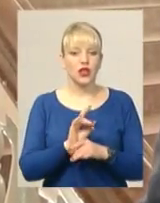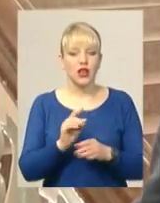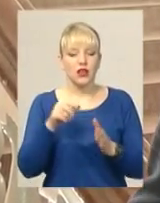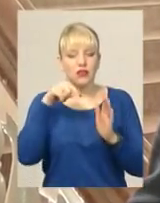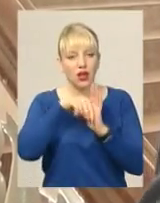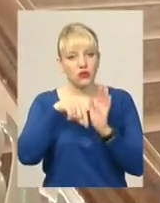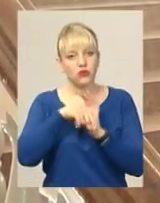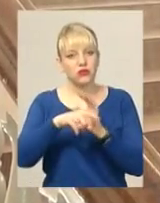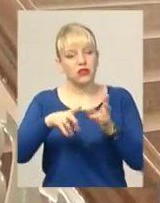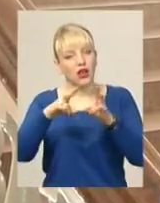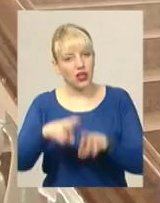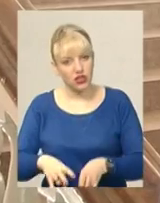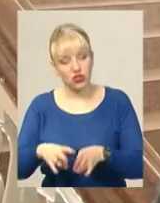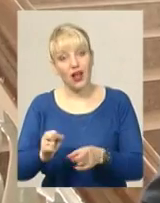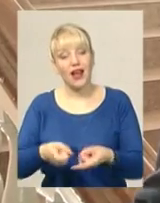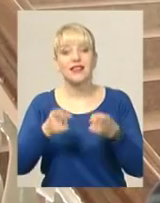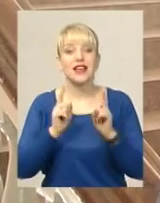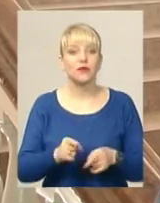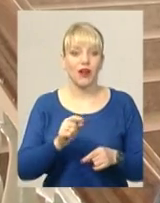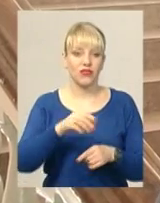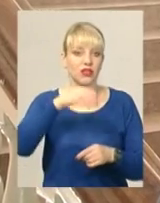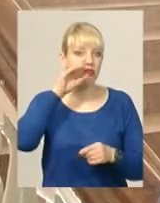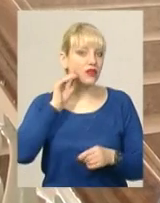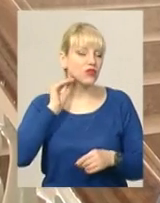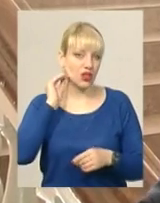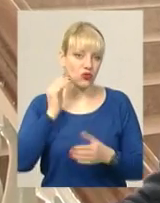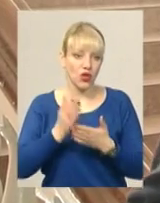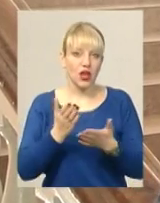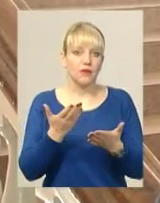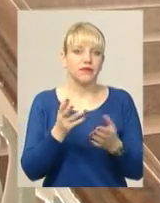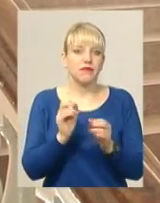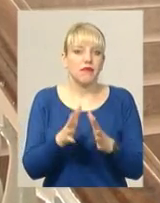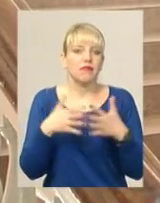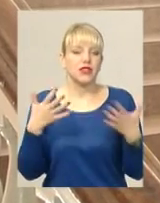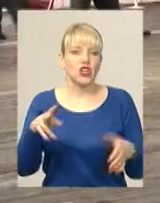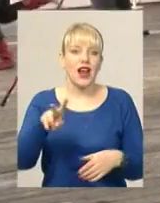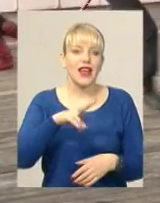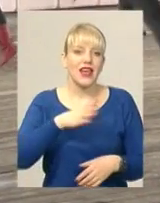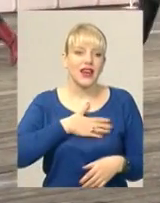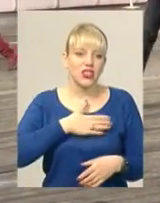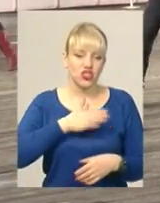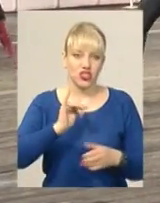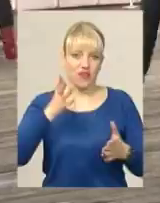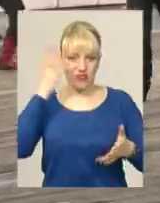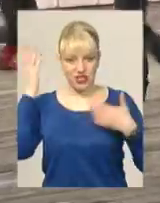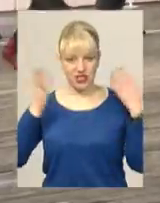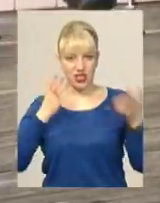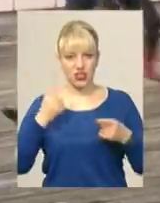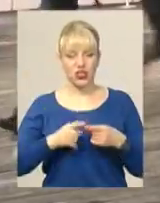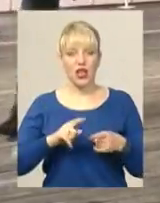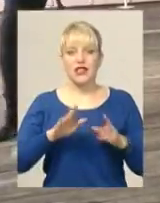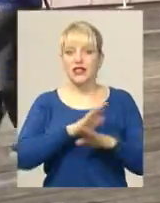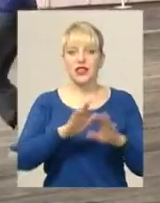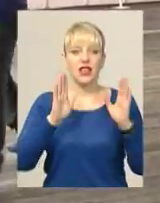насправді Шевченко є набагато ліричніший, набагато веселіший. Козацький міф Шевченка – це не лише